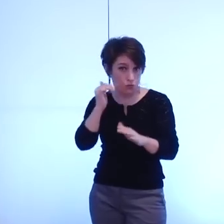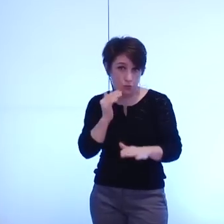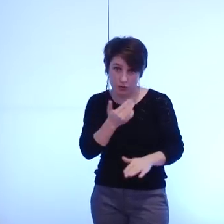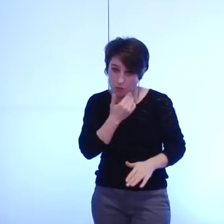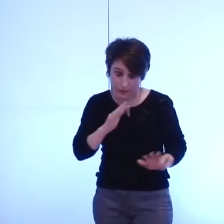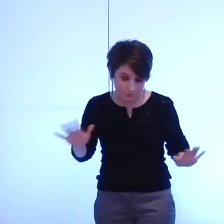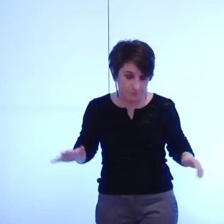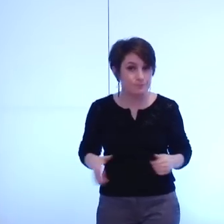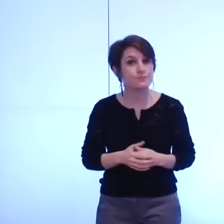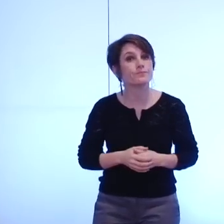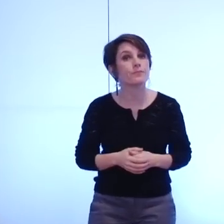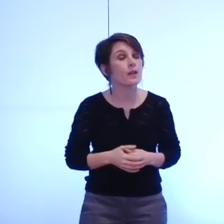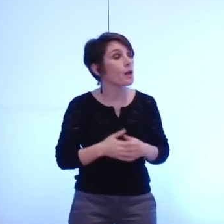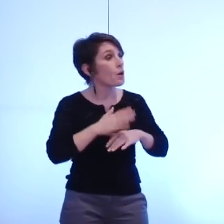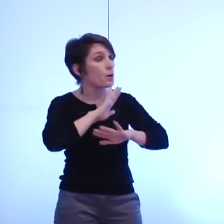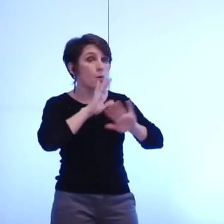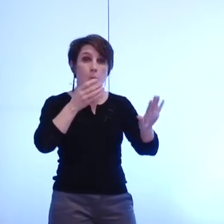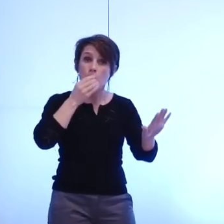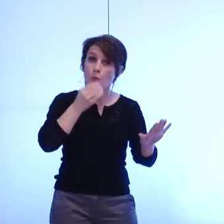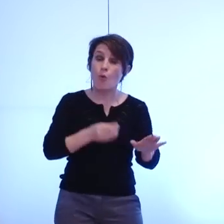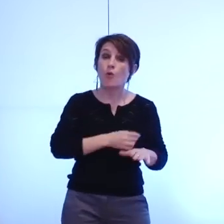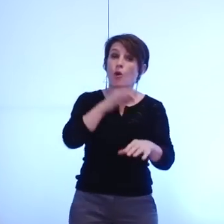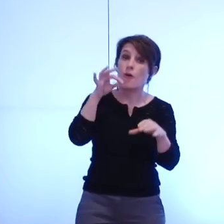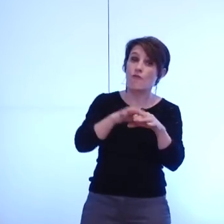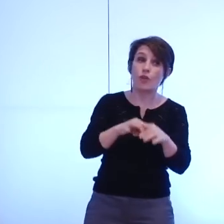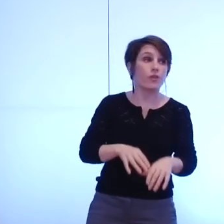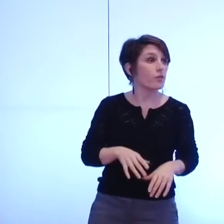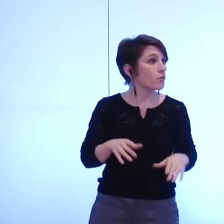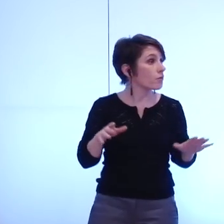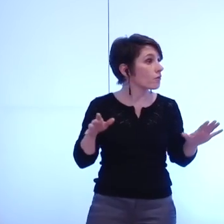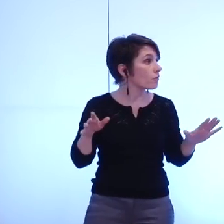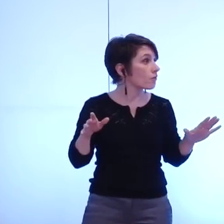bien donc je mets cet amendement aux voix qui ne prend pas parole